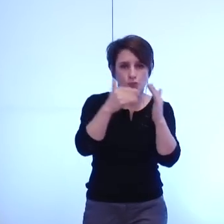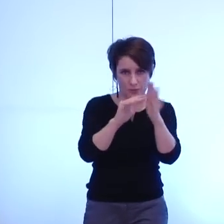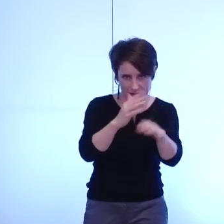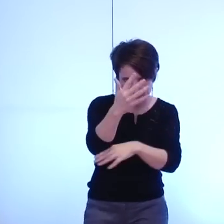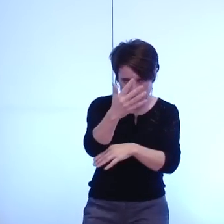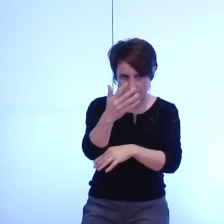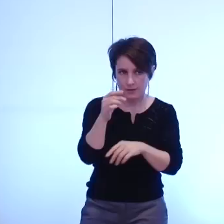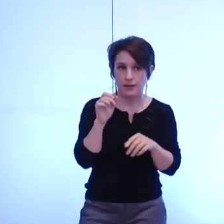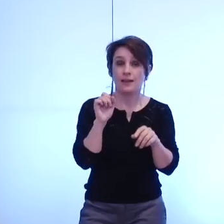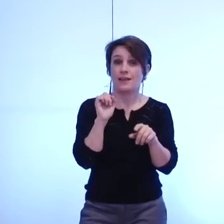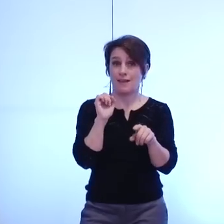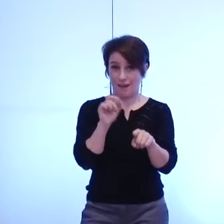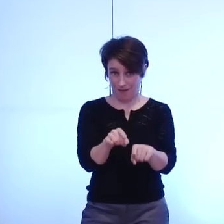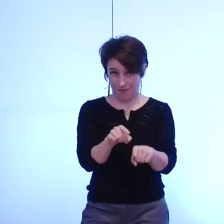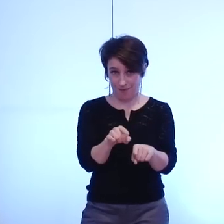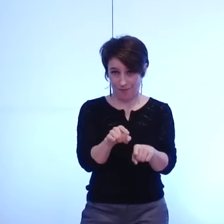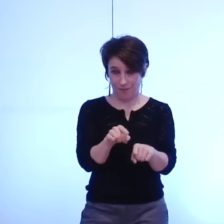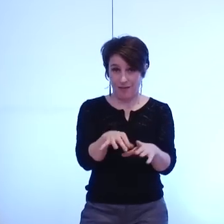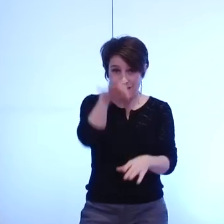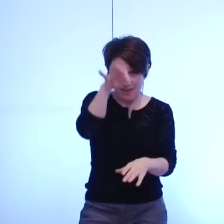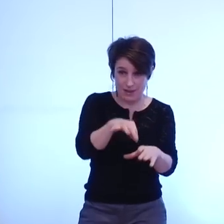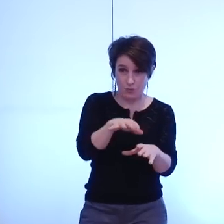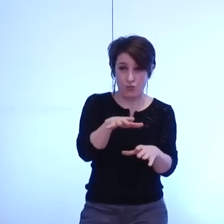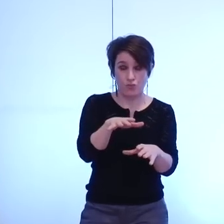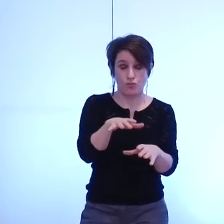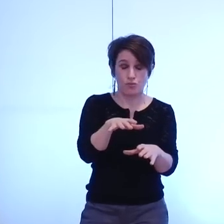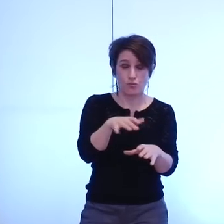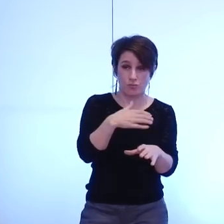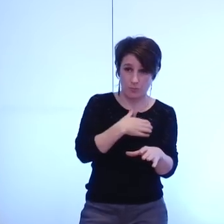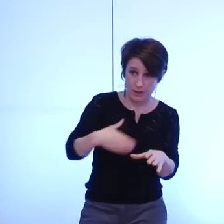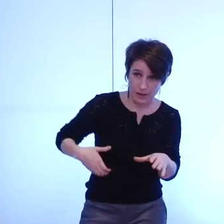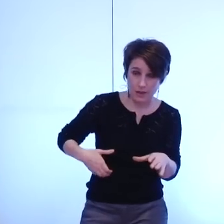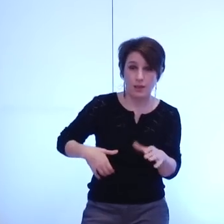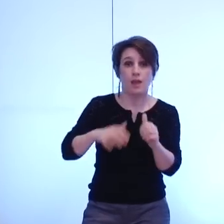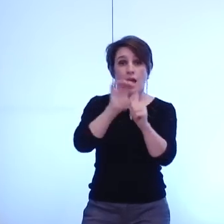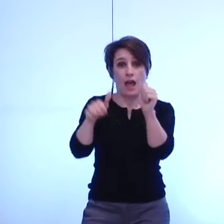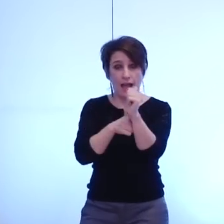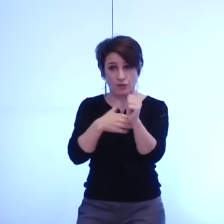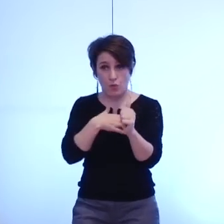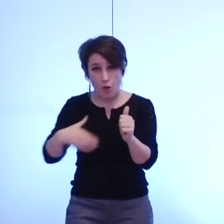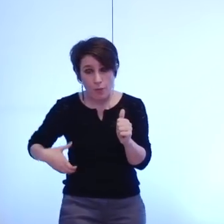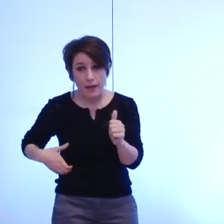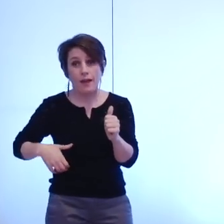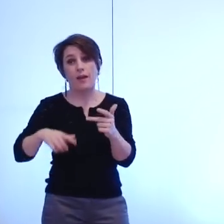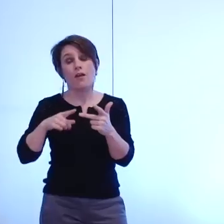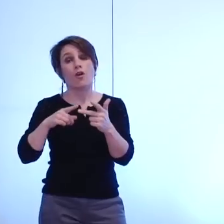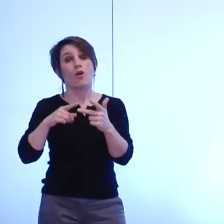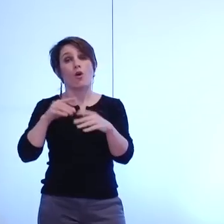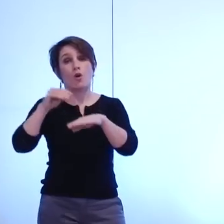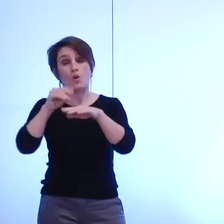où là les élus communaux les adjoints aux maires les conseillers délégués en charge